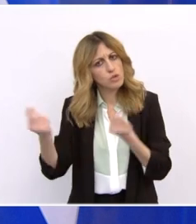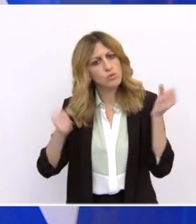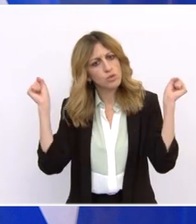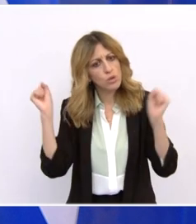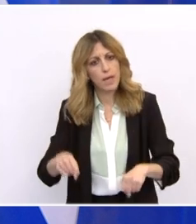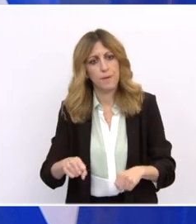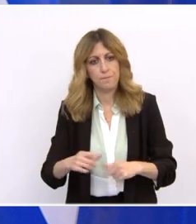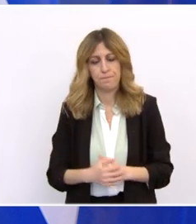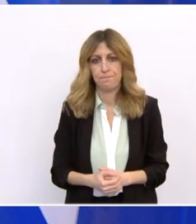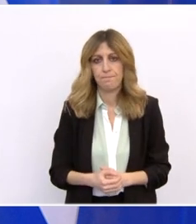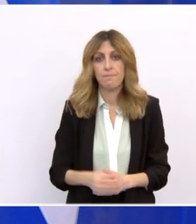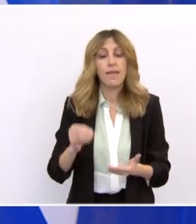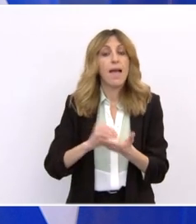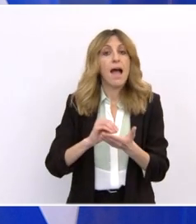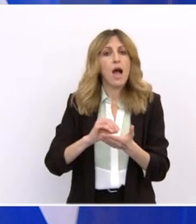δεκαετιών,